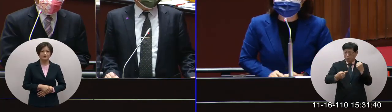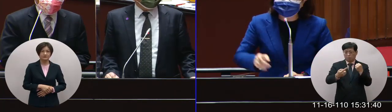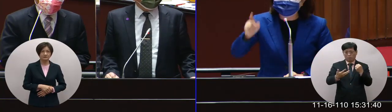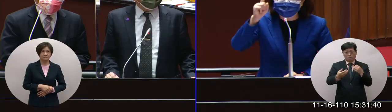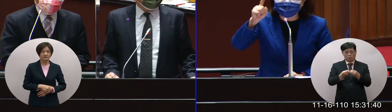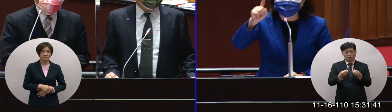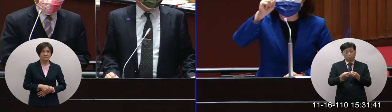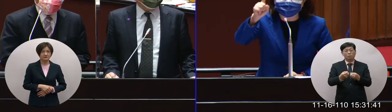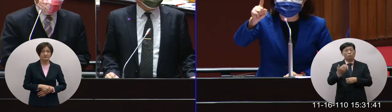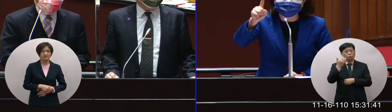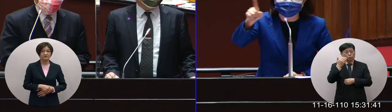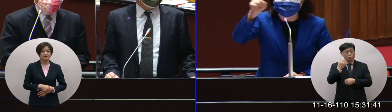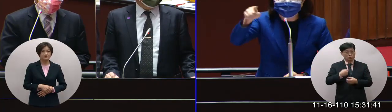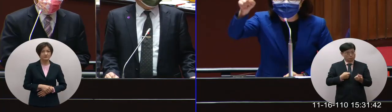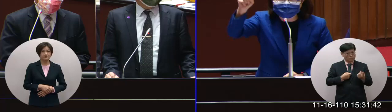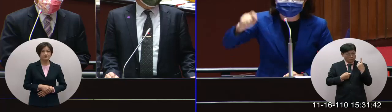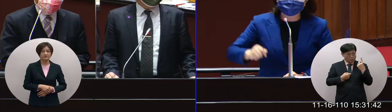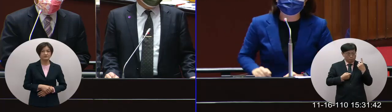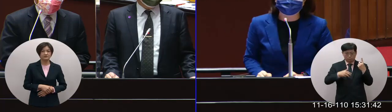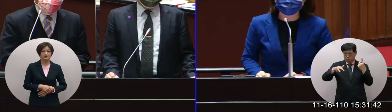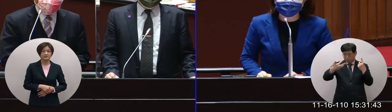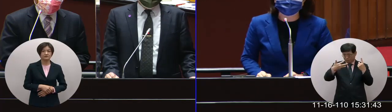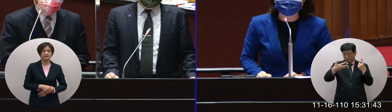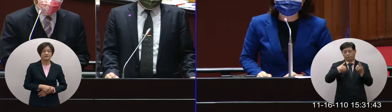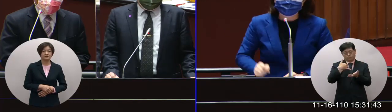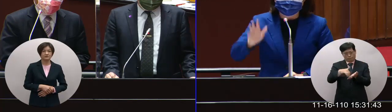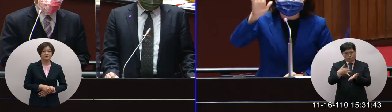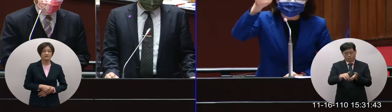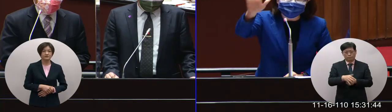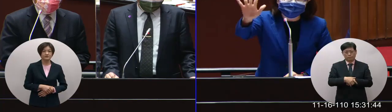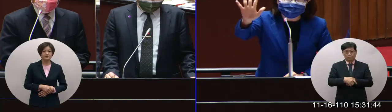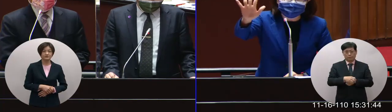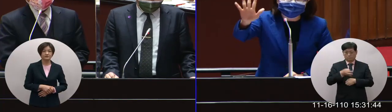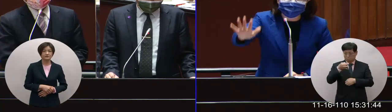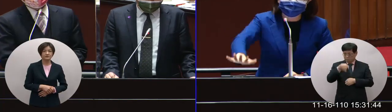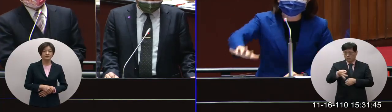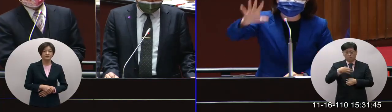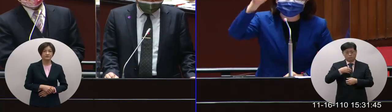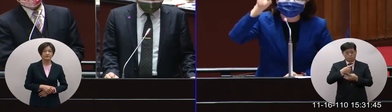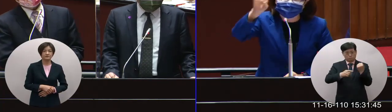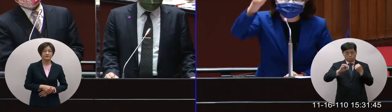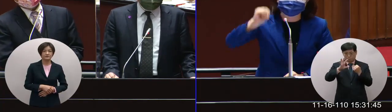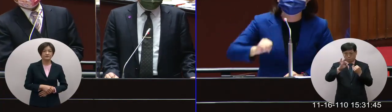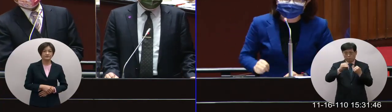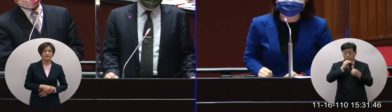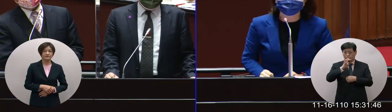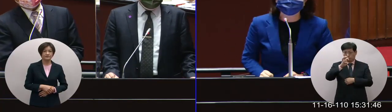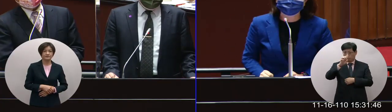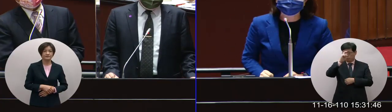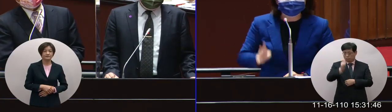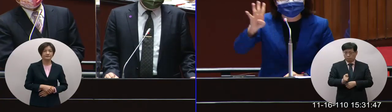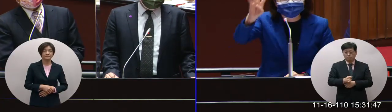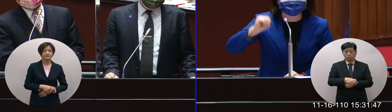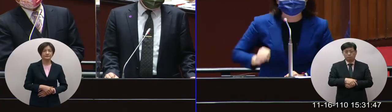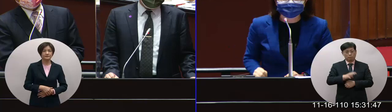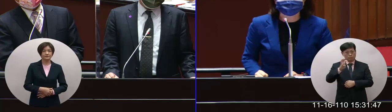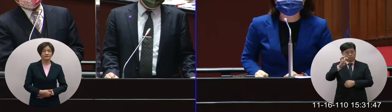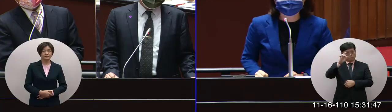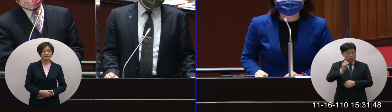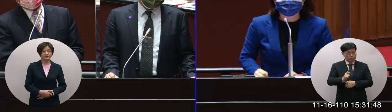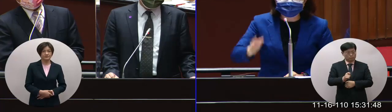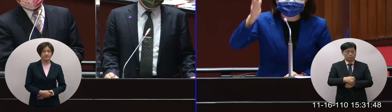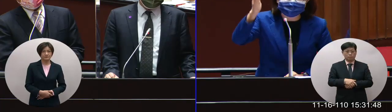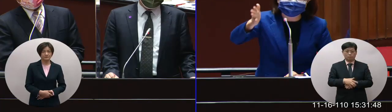咧你只要如果我們用一劑喔800塊來算買了500萬劑花了人民的40億喔40